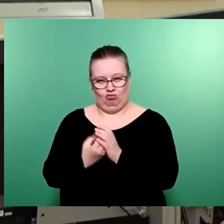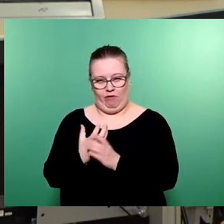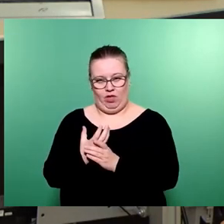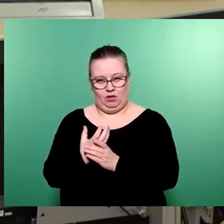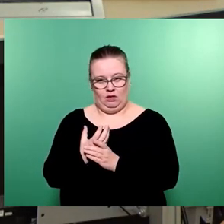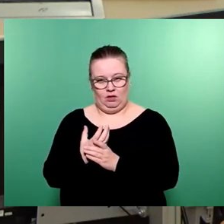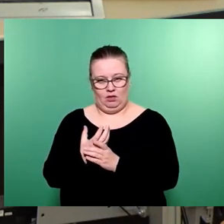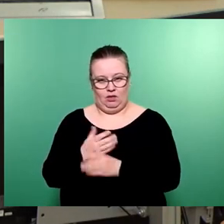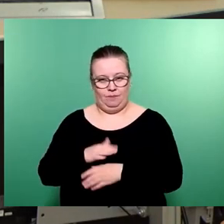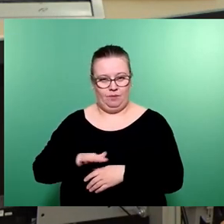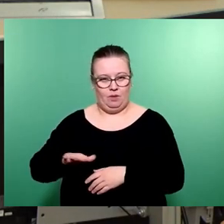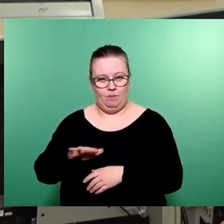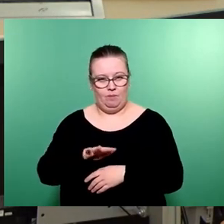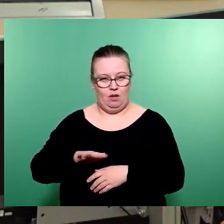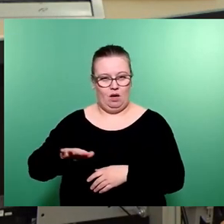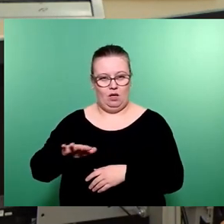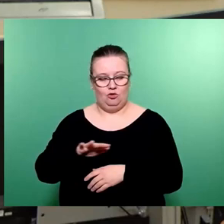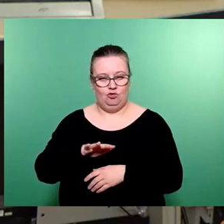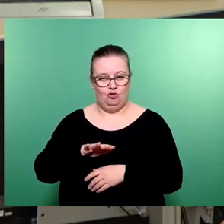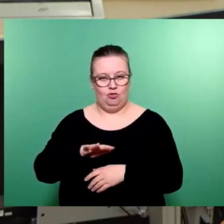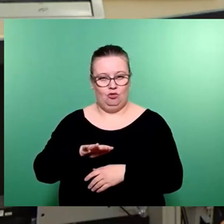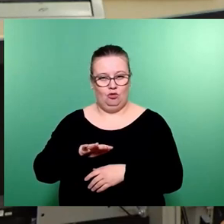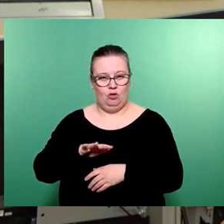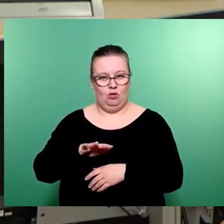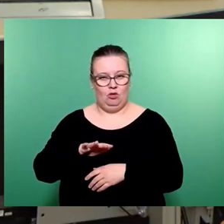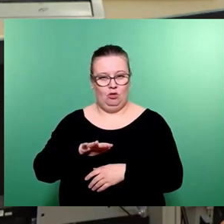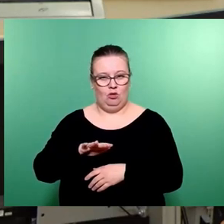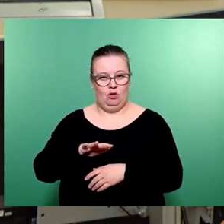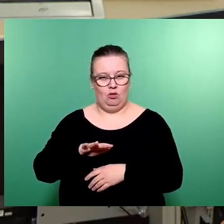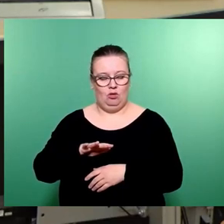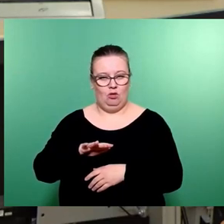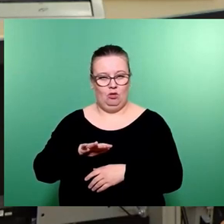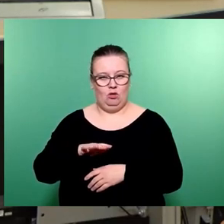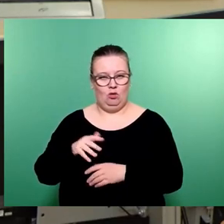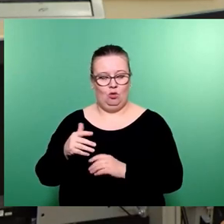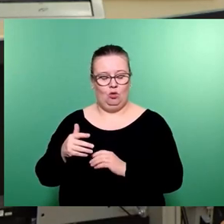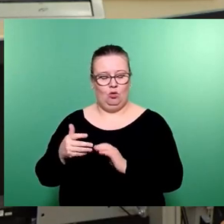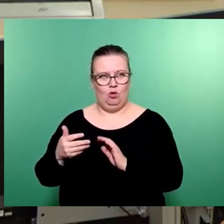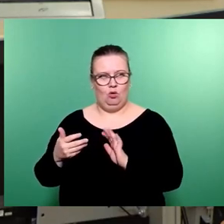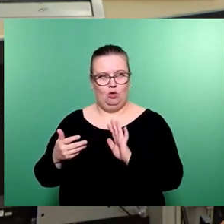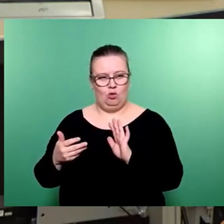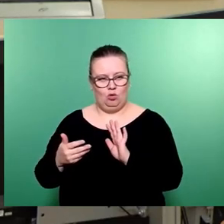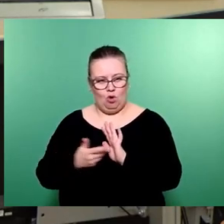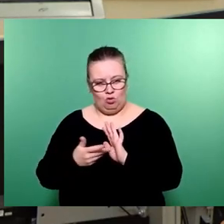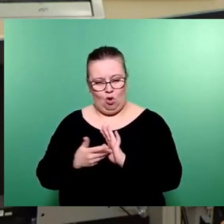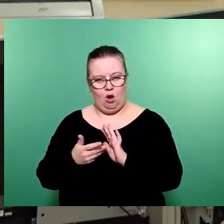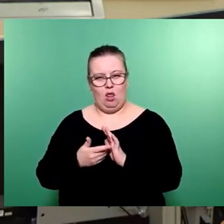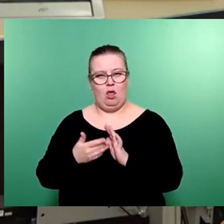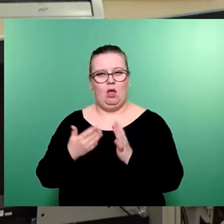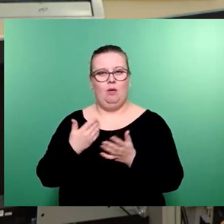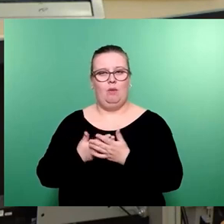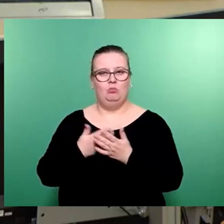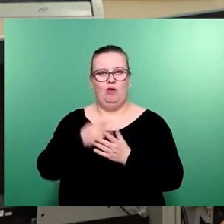Bereich der Kontrolle zum Beispiel von Parkverstößen,